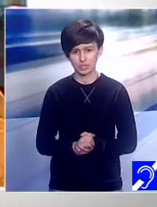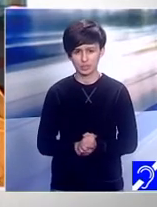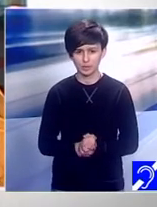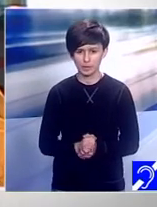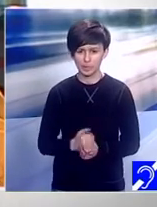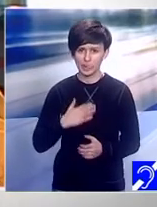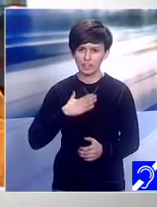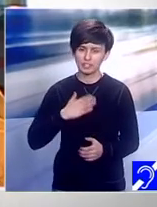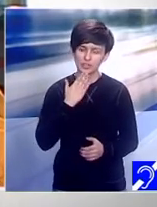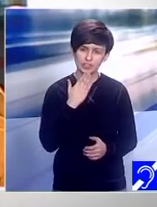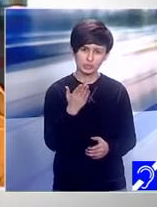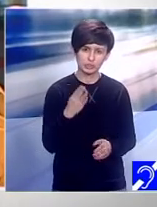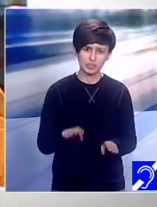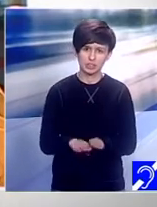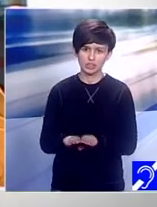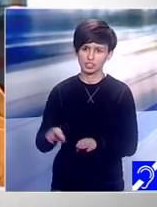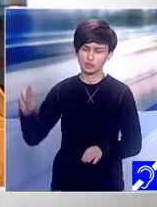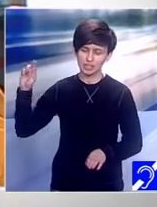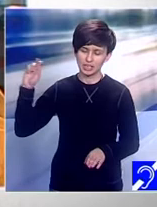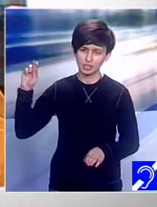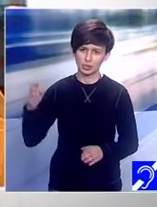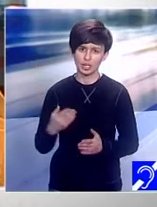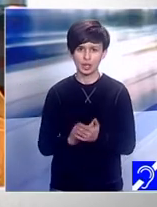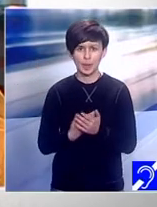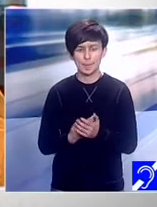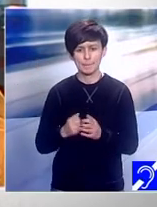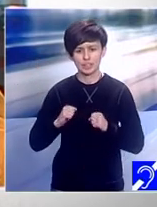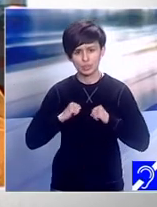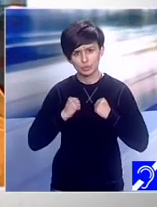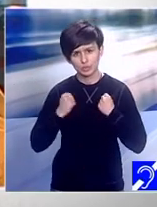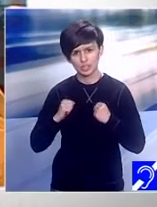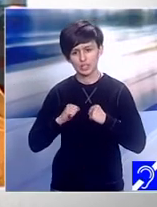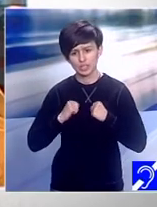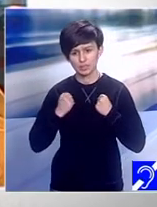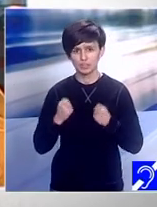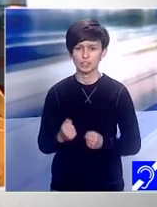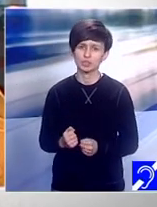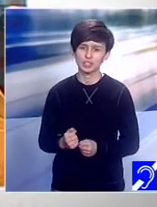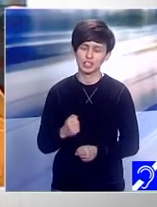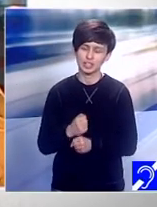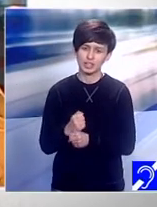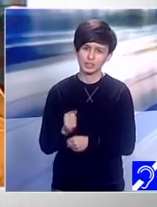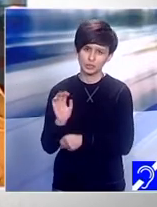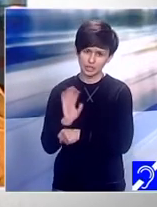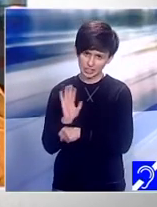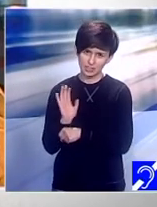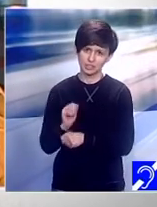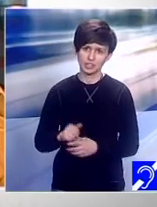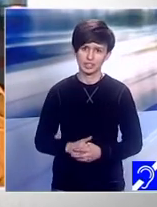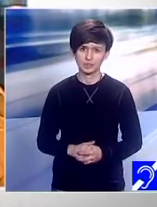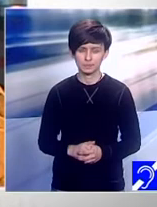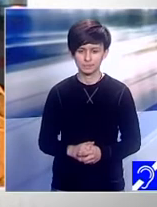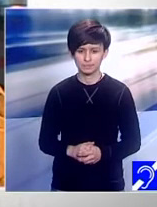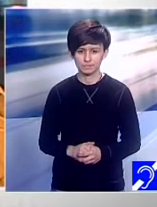Îi mulțumesc rălucri, Avram, pentru noastră eforturi de lip o să-i întrebăre. Sunt mulțumit pentru ea. Sunt